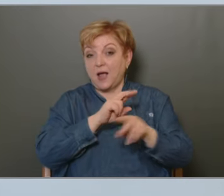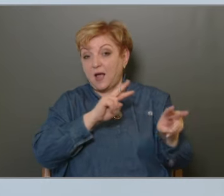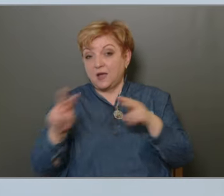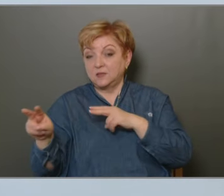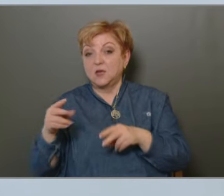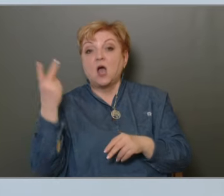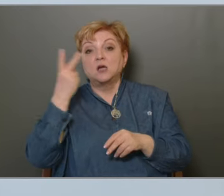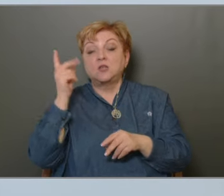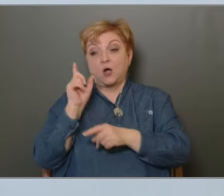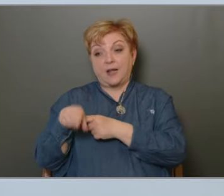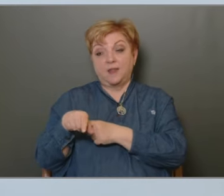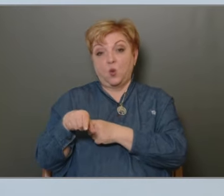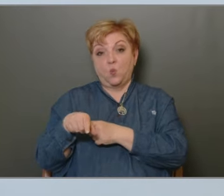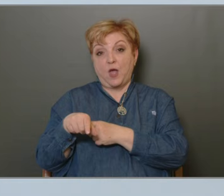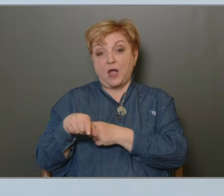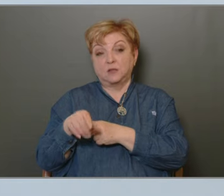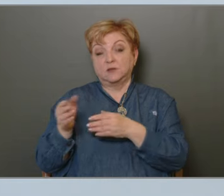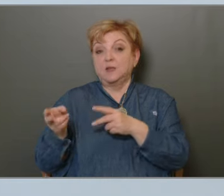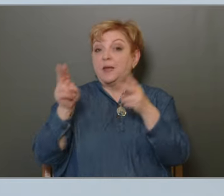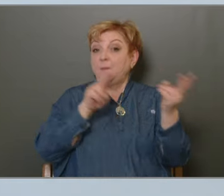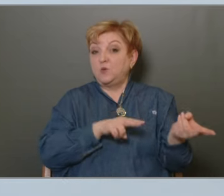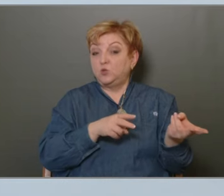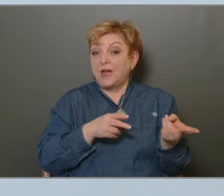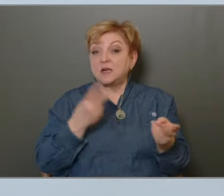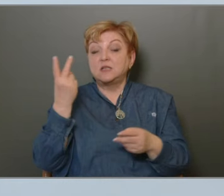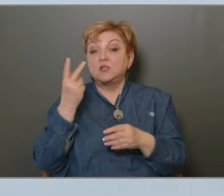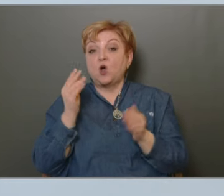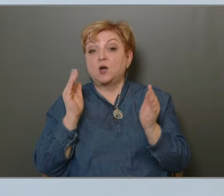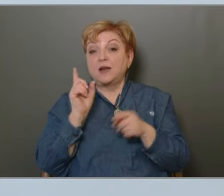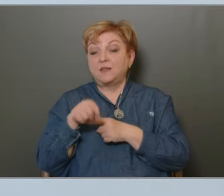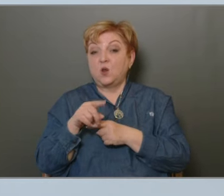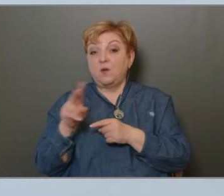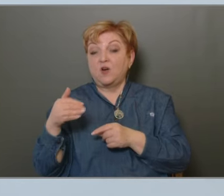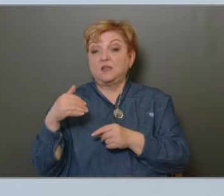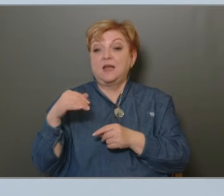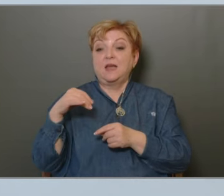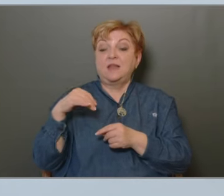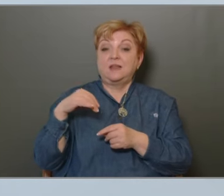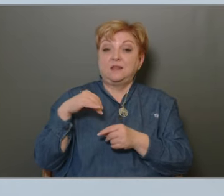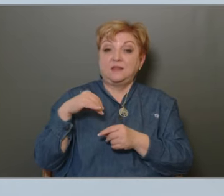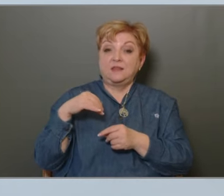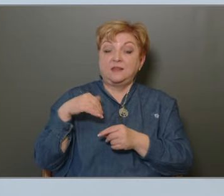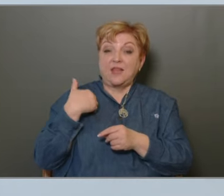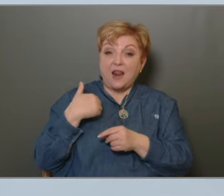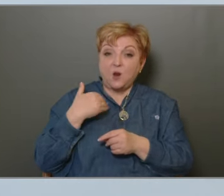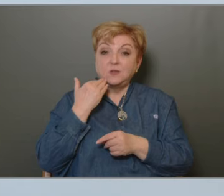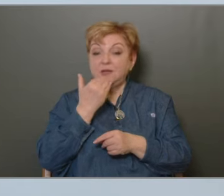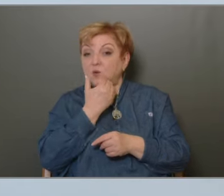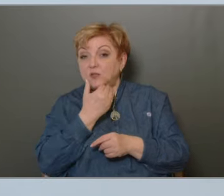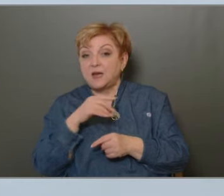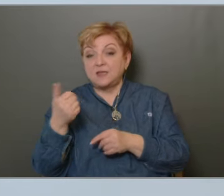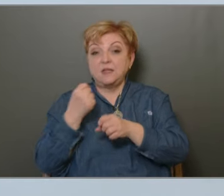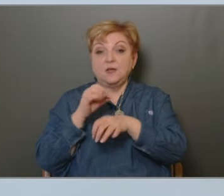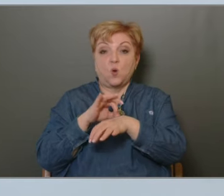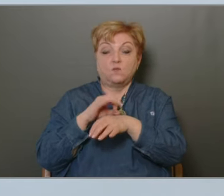töltsék a szakrendelőben. Na most miután a szakrendelők egy részében van délelőtti műszak és délutáni műszak, az egyik